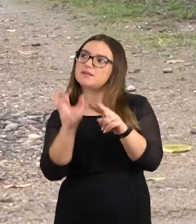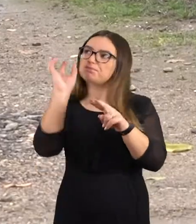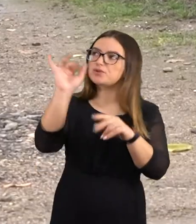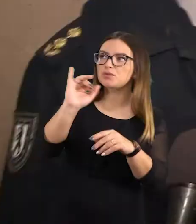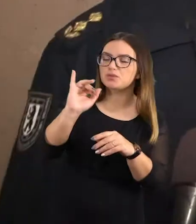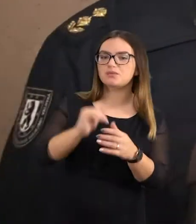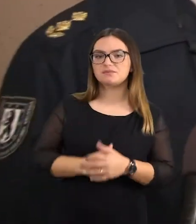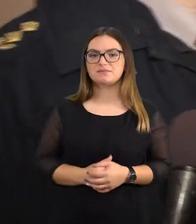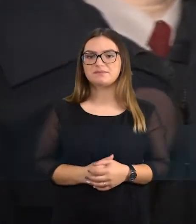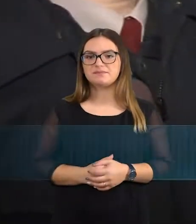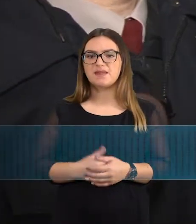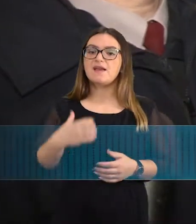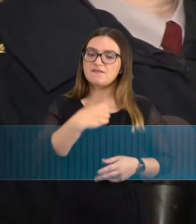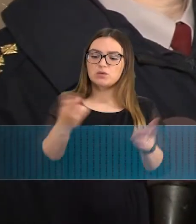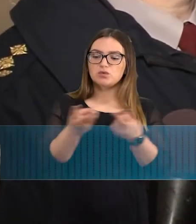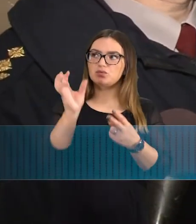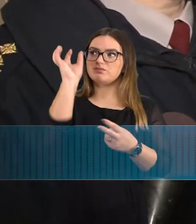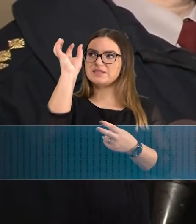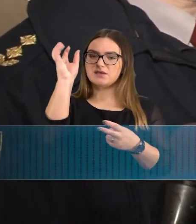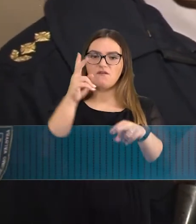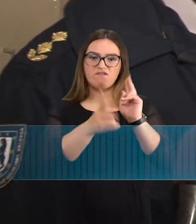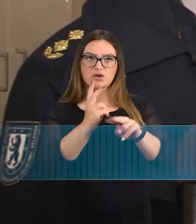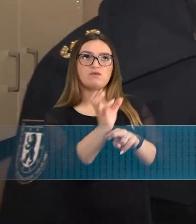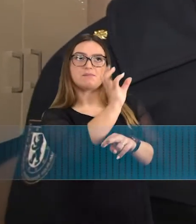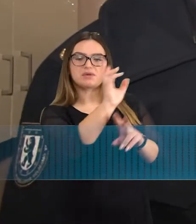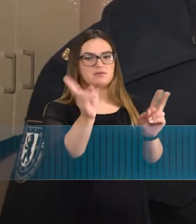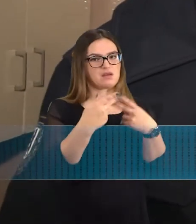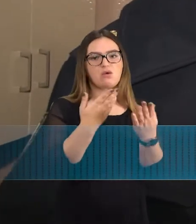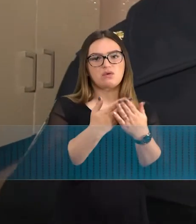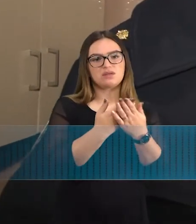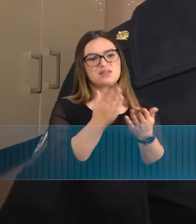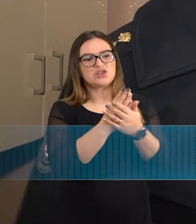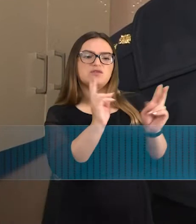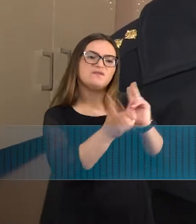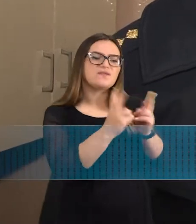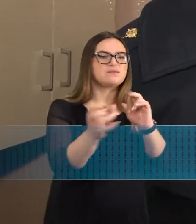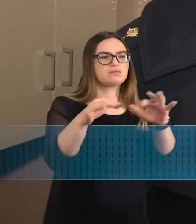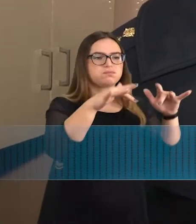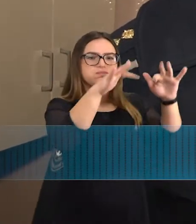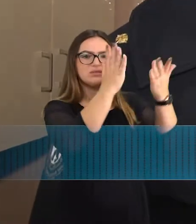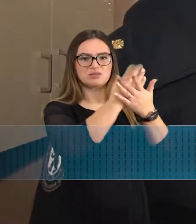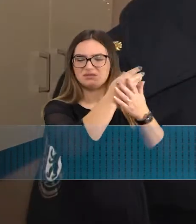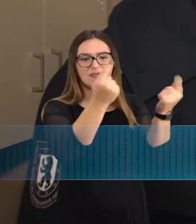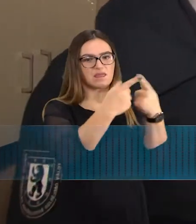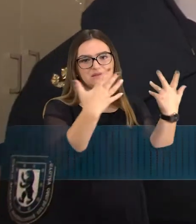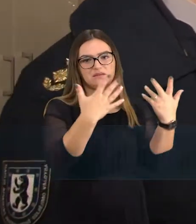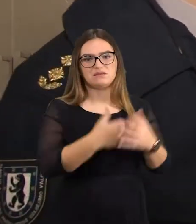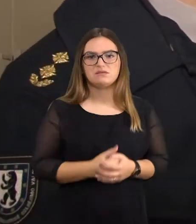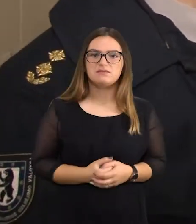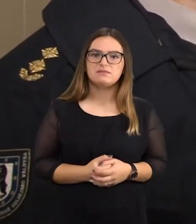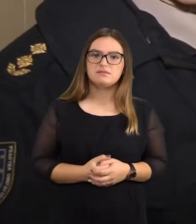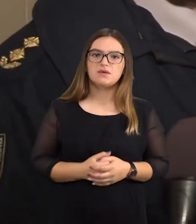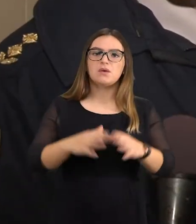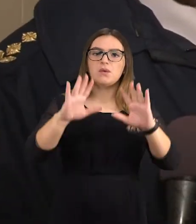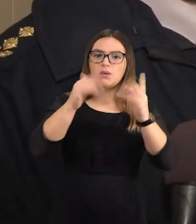efektyviausiai. Detektorius turėtų būti ne virtuvi, nes virtuviais tiek yra garų, nuo virtuvės valgymo ruošimo arba nuo pečiaus.